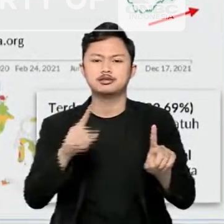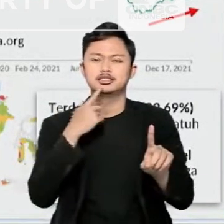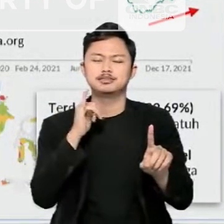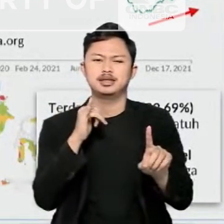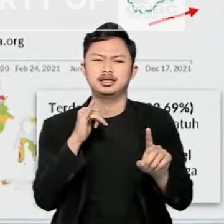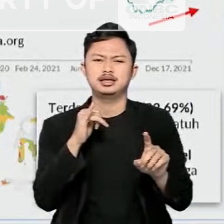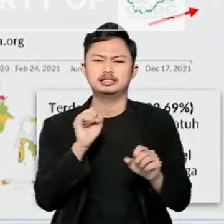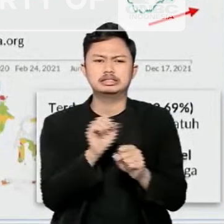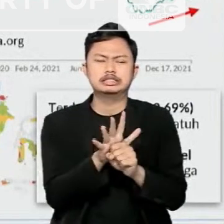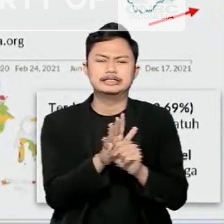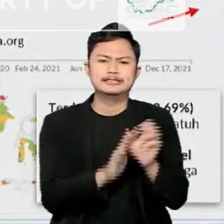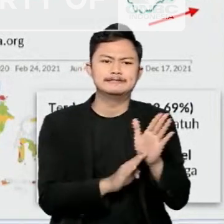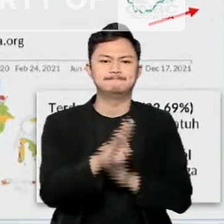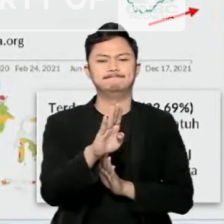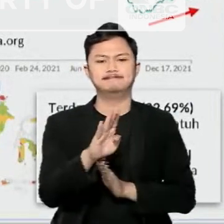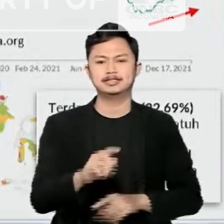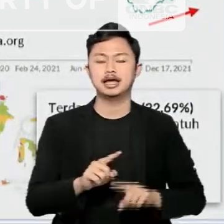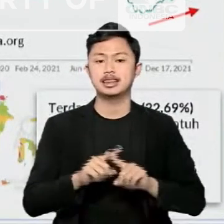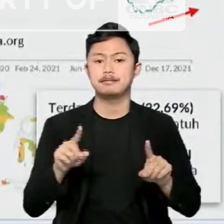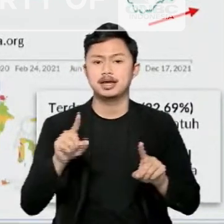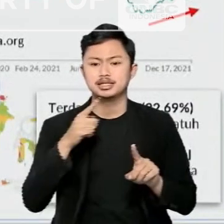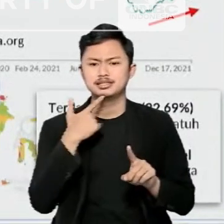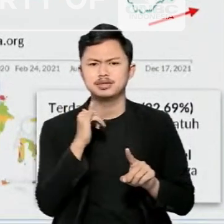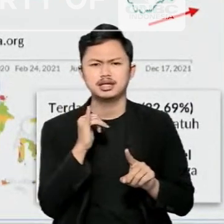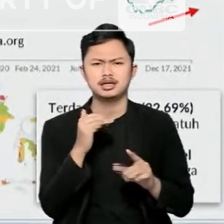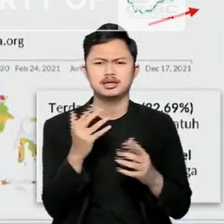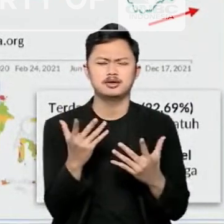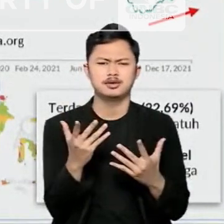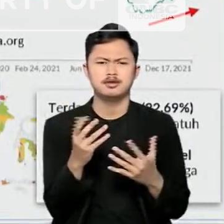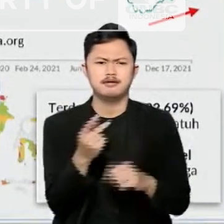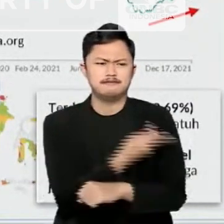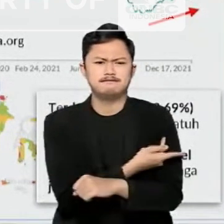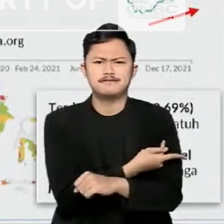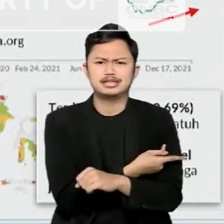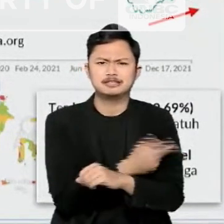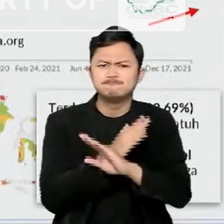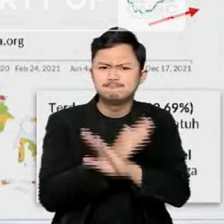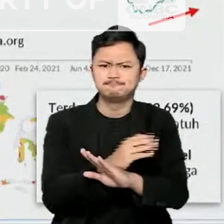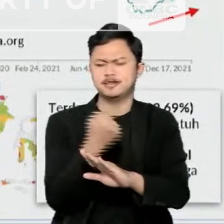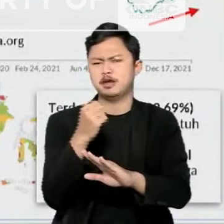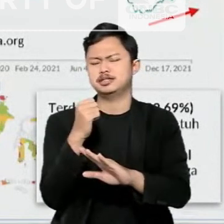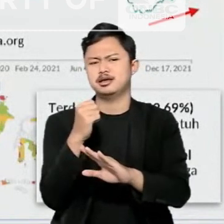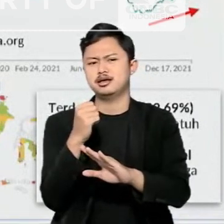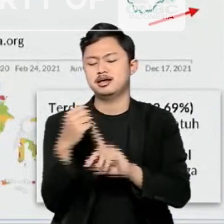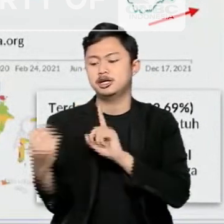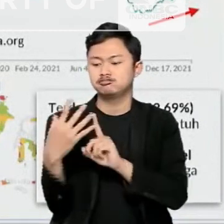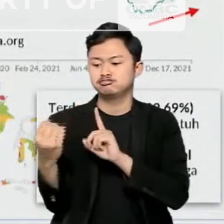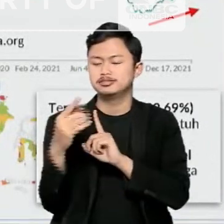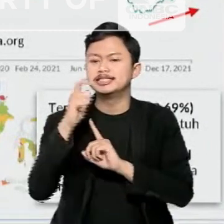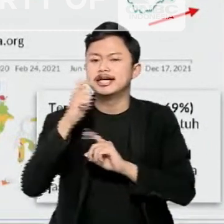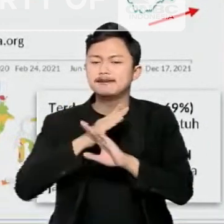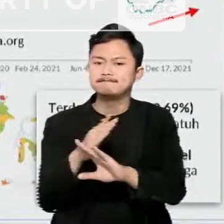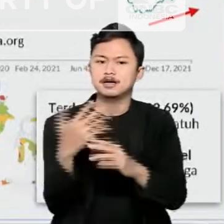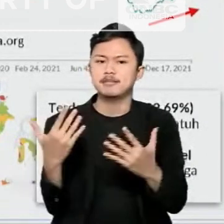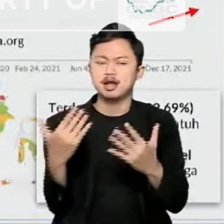mutasi virus. Namun, vaksin tidak dapat mencegah penularan. Penularan hanya dapat dicegah dengan